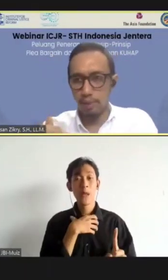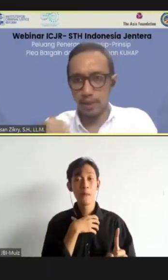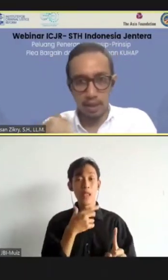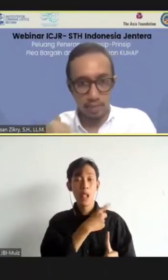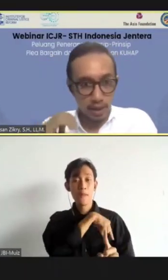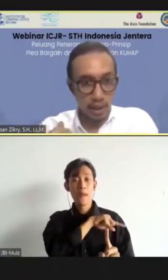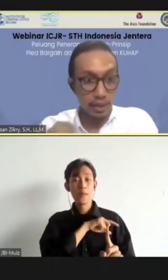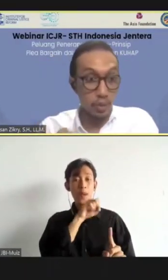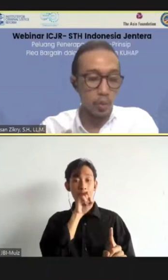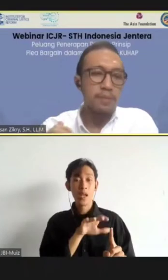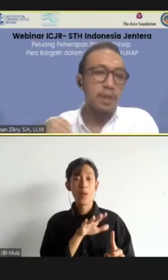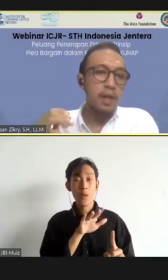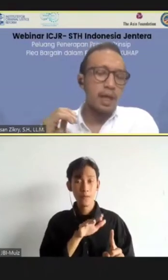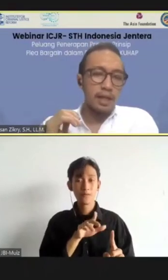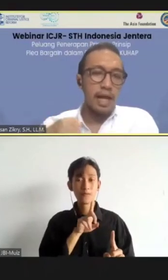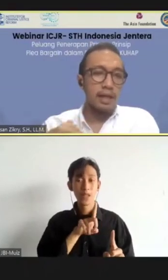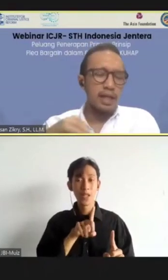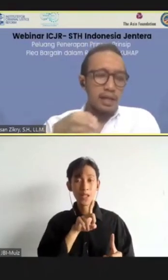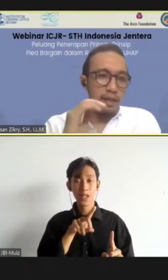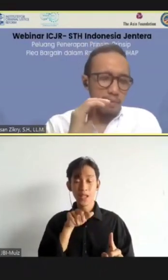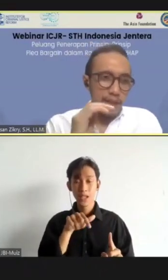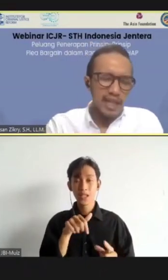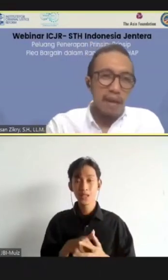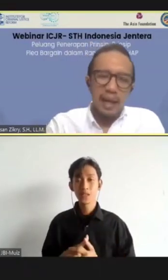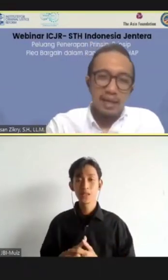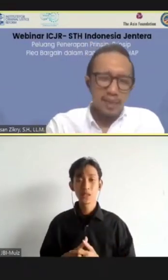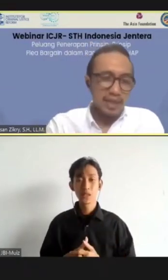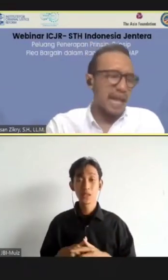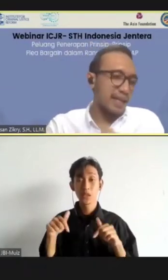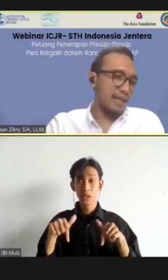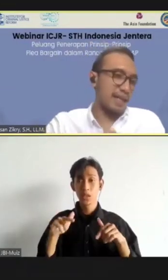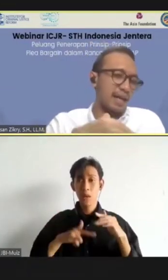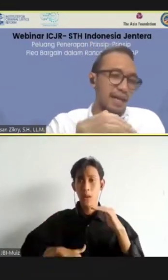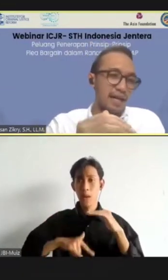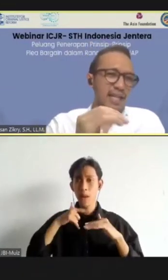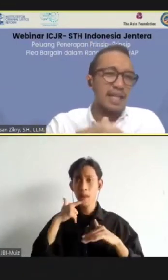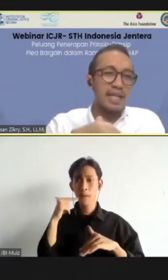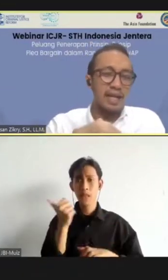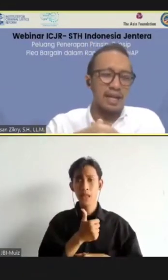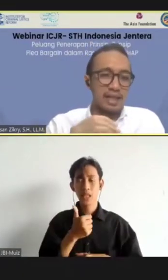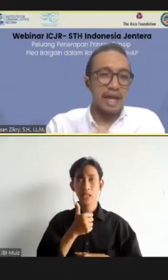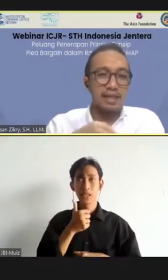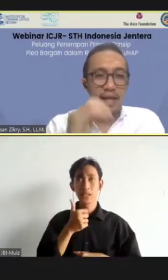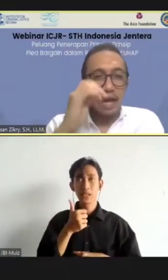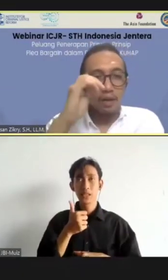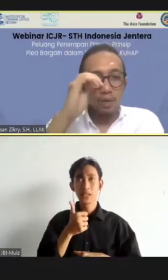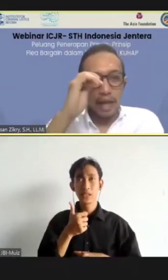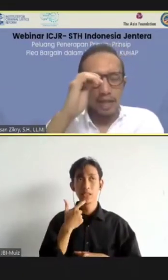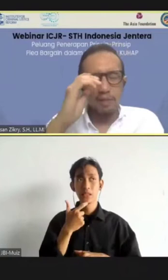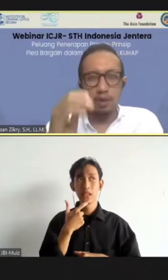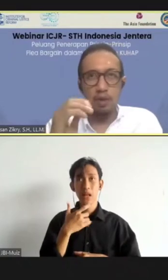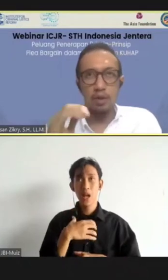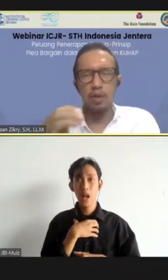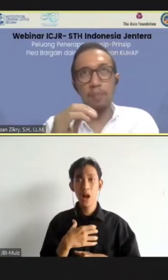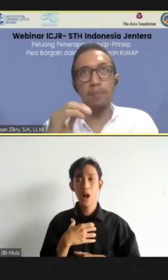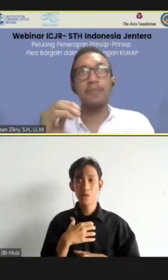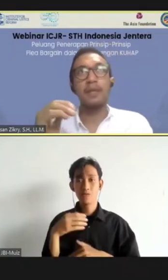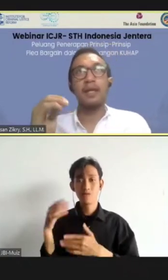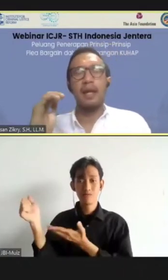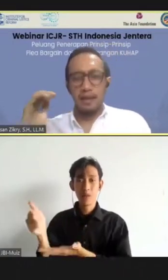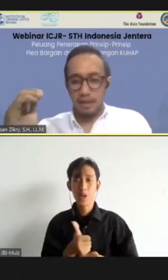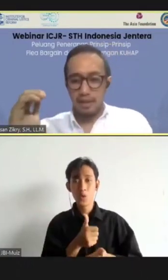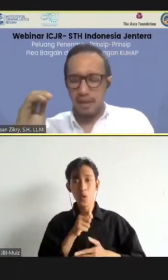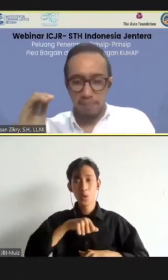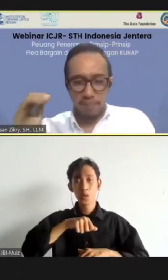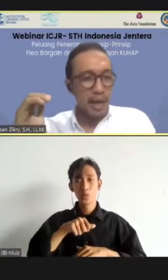untuk menjawab pertanyaan-pertanyaan itu. Dan ini yang paling penting lagi, ini terkait dengan hak atas bantuan hukum.